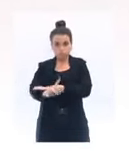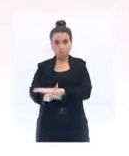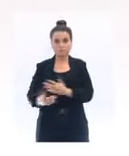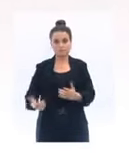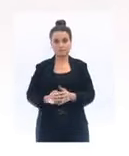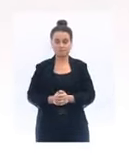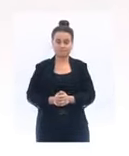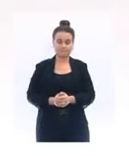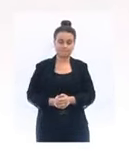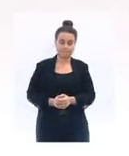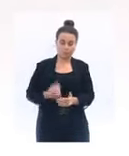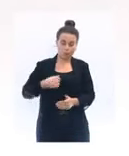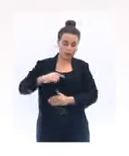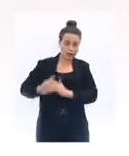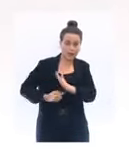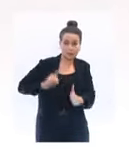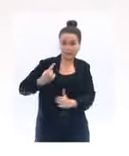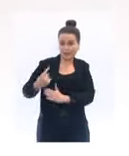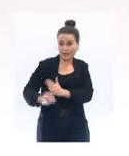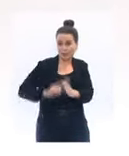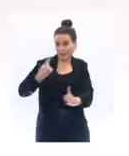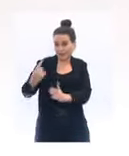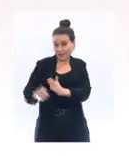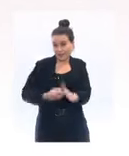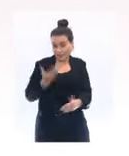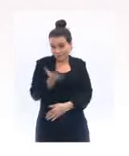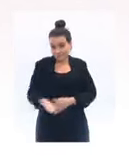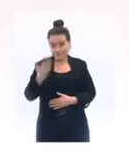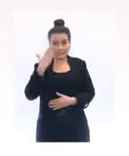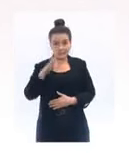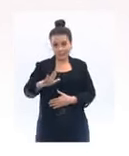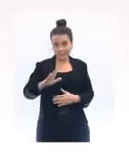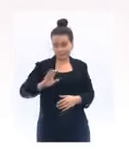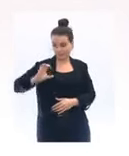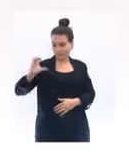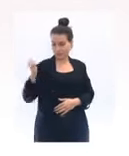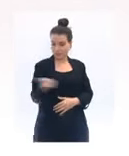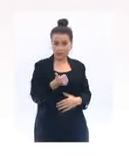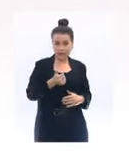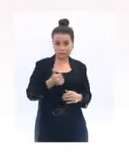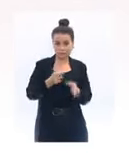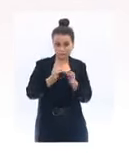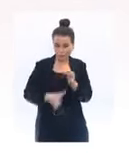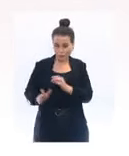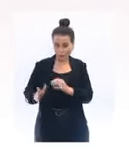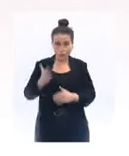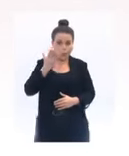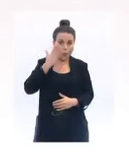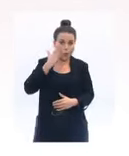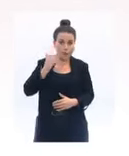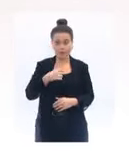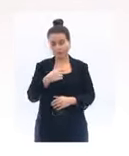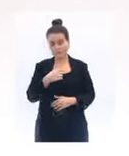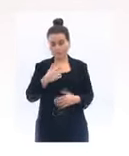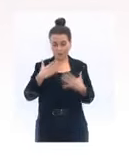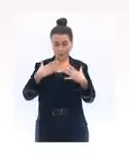la solution est entre les mains de chacun d'entre nous. Adaptons nos comportements, limitons nos contacts,